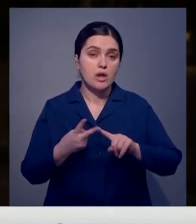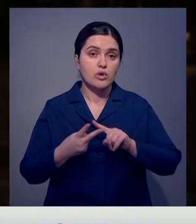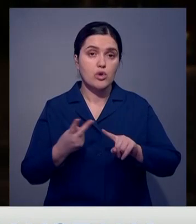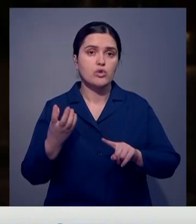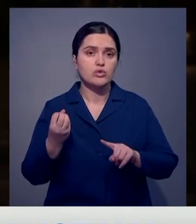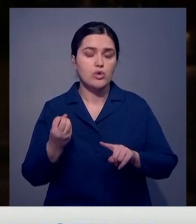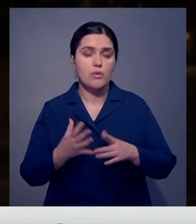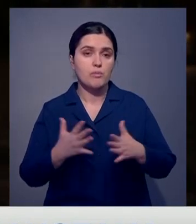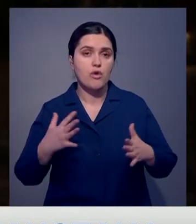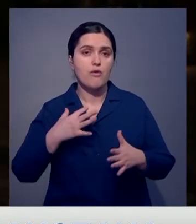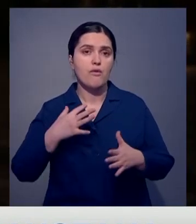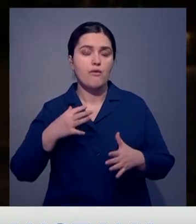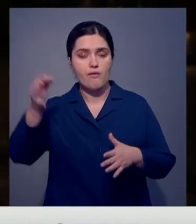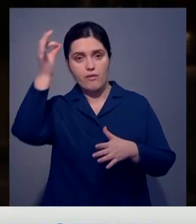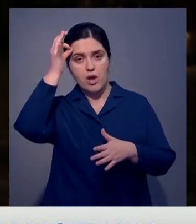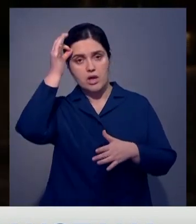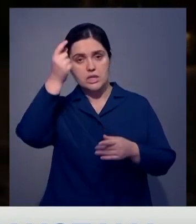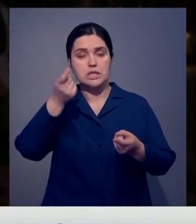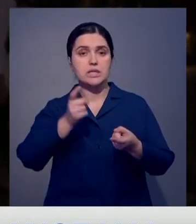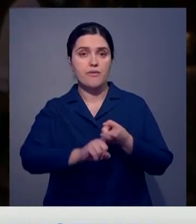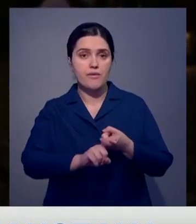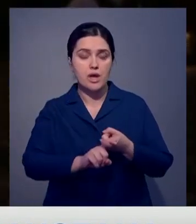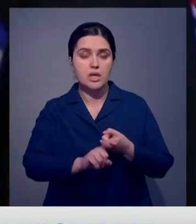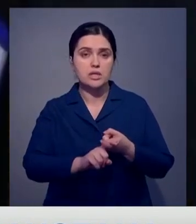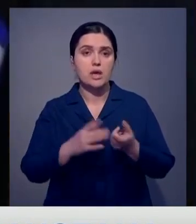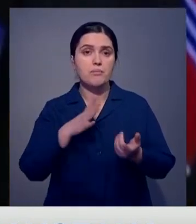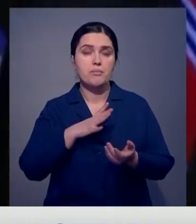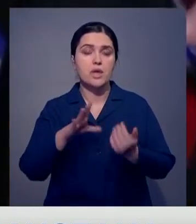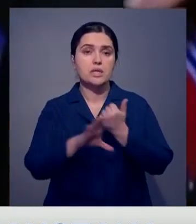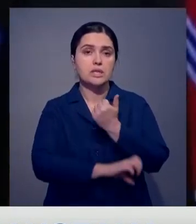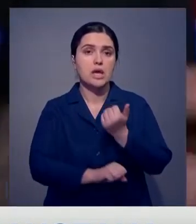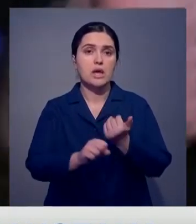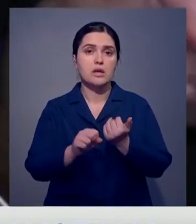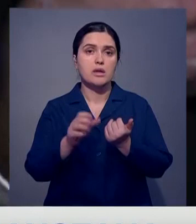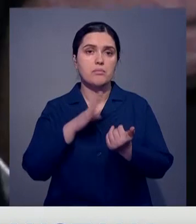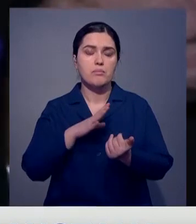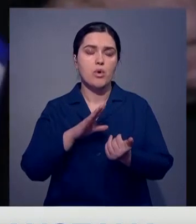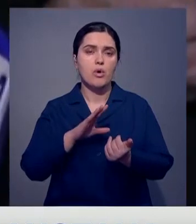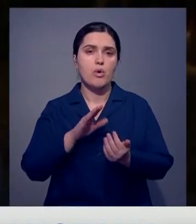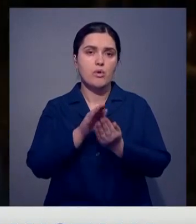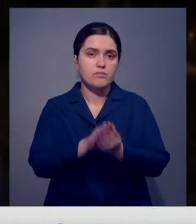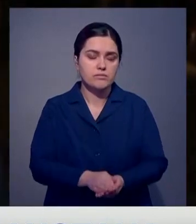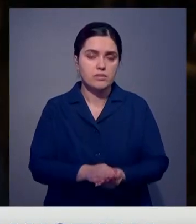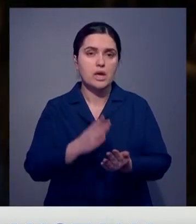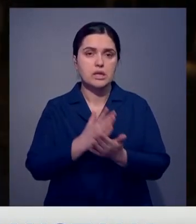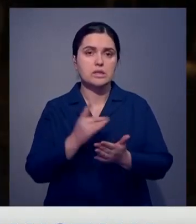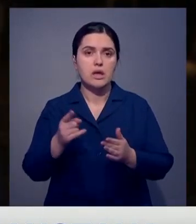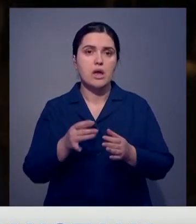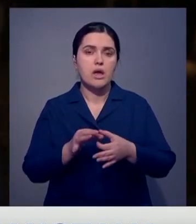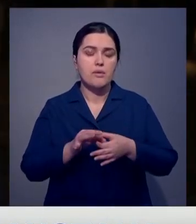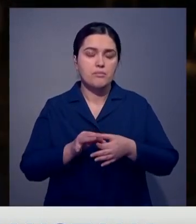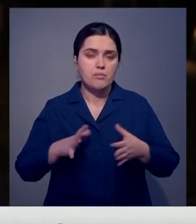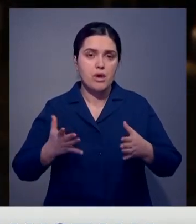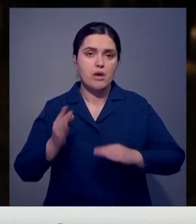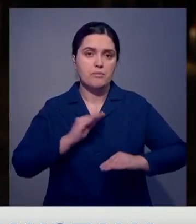еще более важное воспоминание связано с завершающим этапом захоронения отработанного высокообогащенного урана и плутония